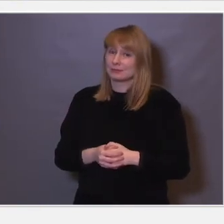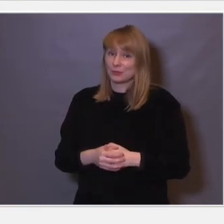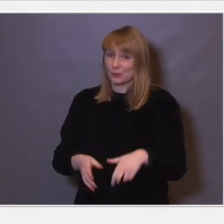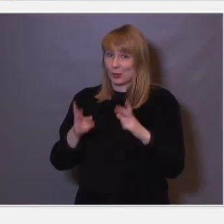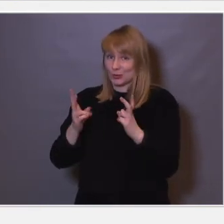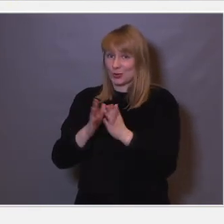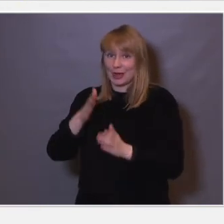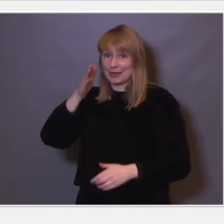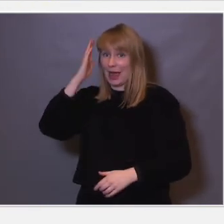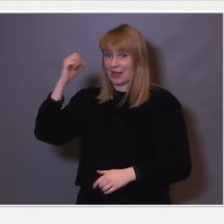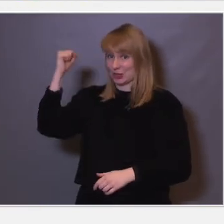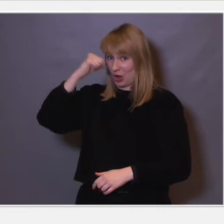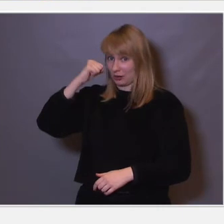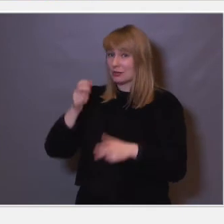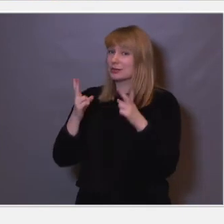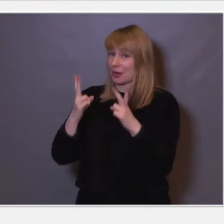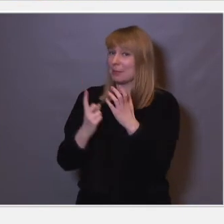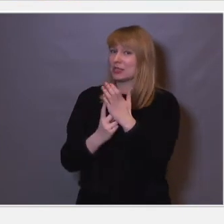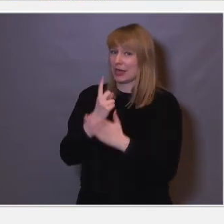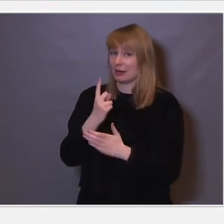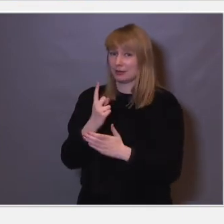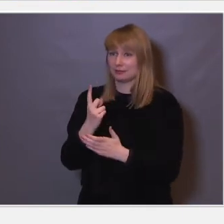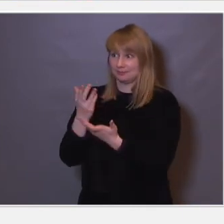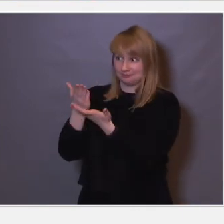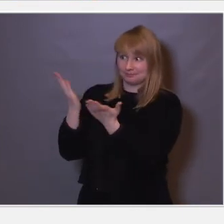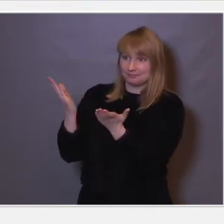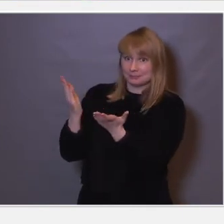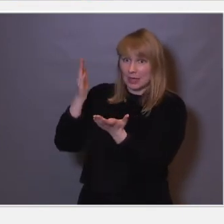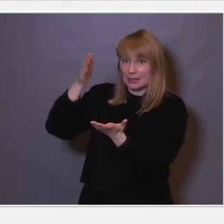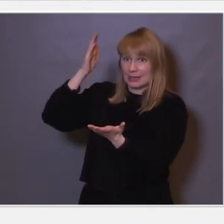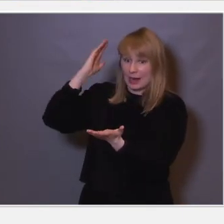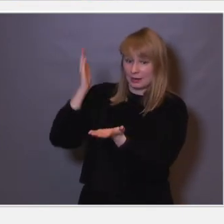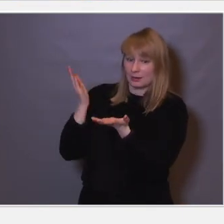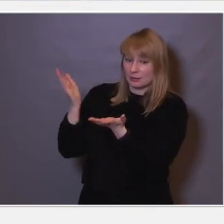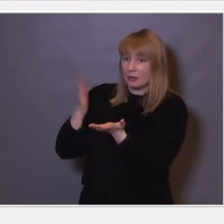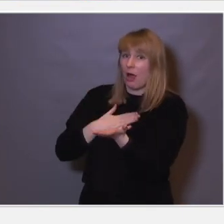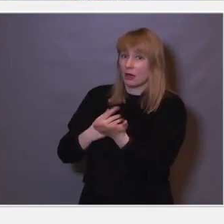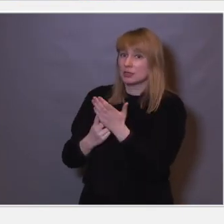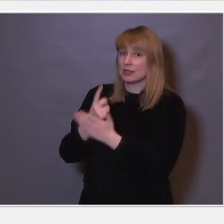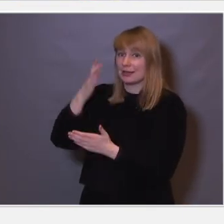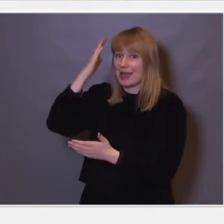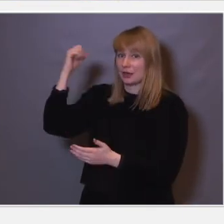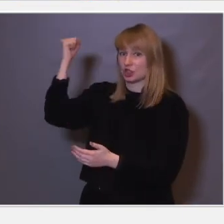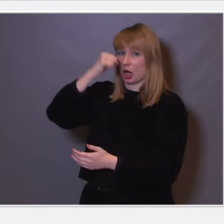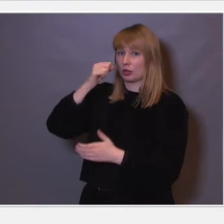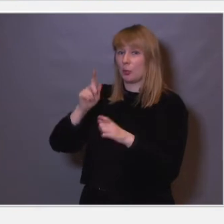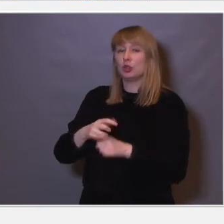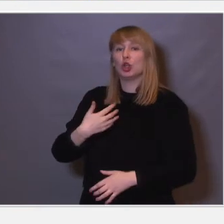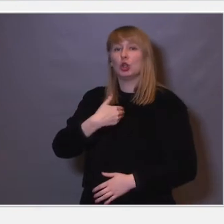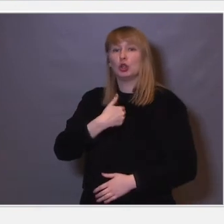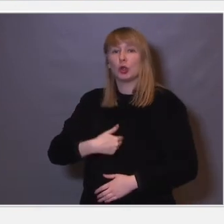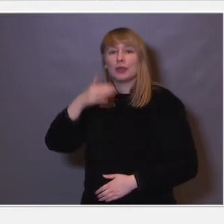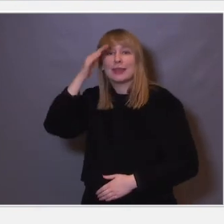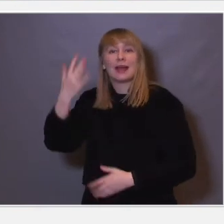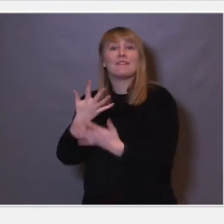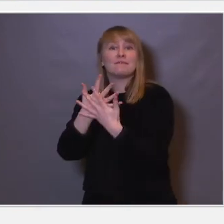ordentlig hjerneslag. Dette er bare en illustrasjon av en hjerne hvor det har skjedd et hjerneslag, og du får et dødt hjernevev. Men